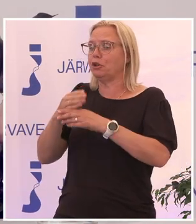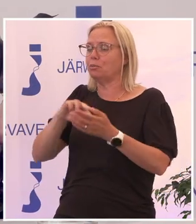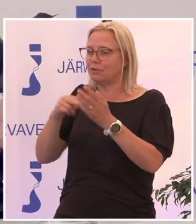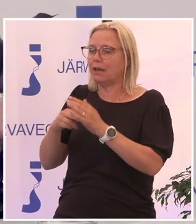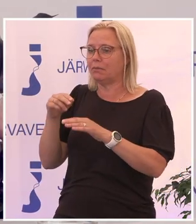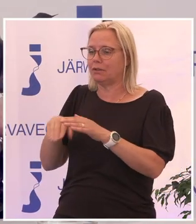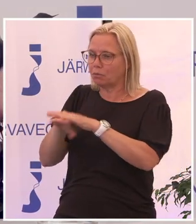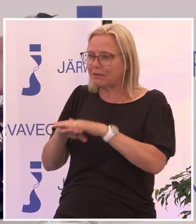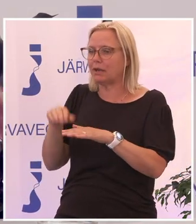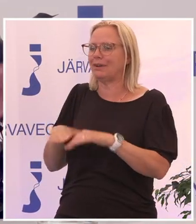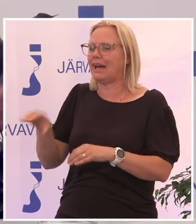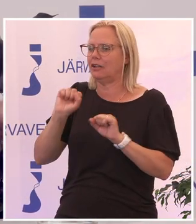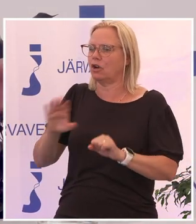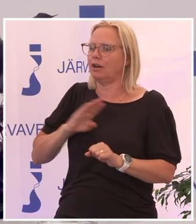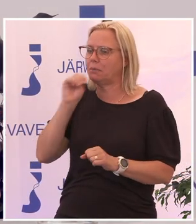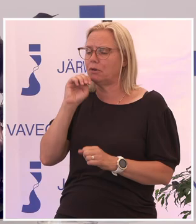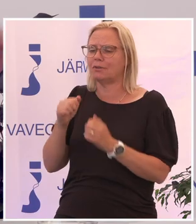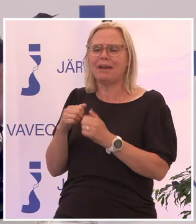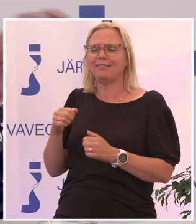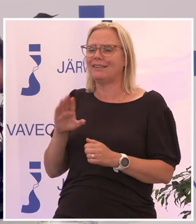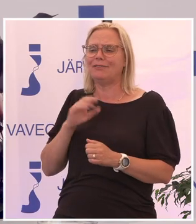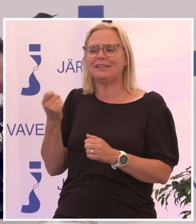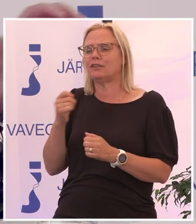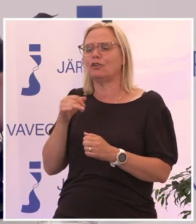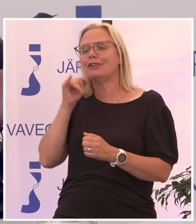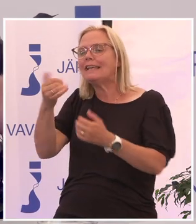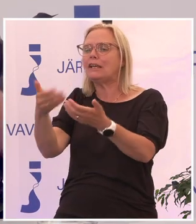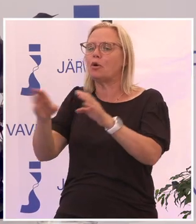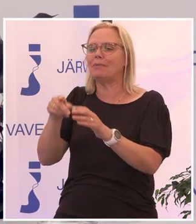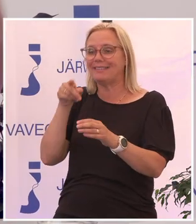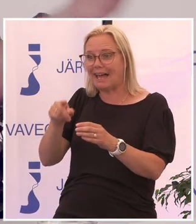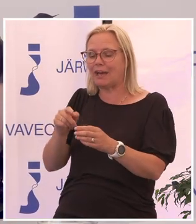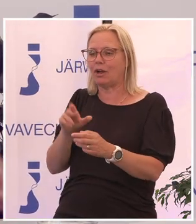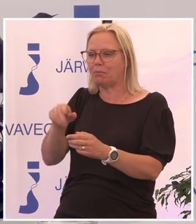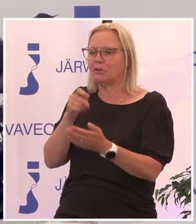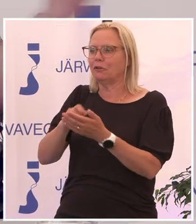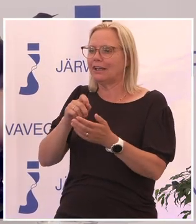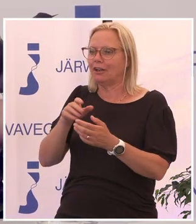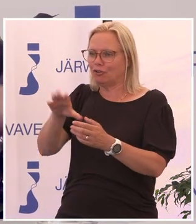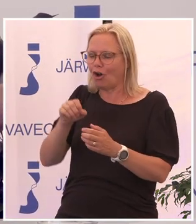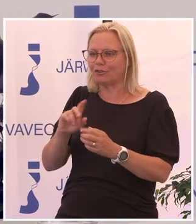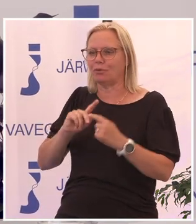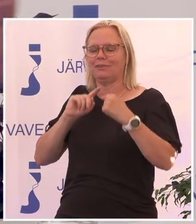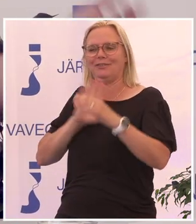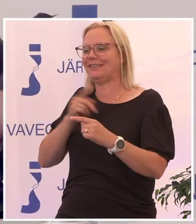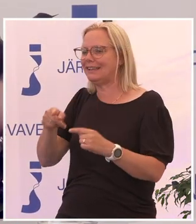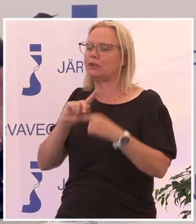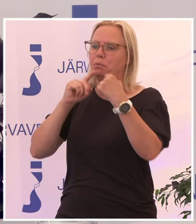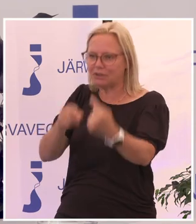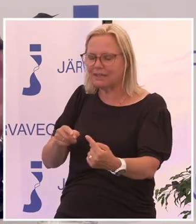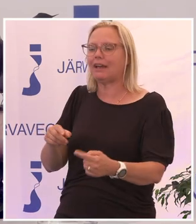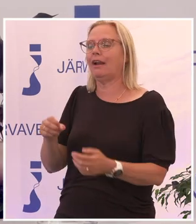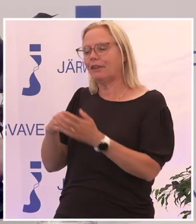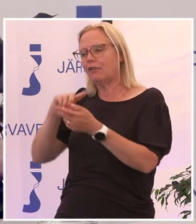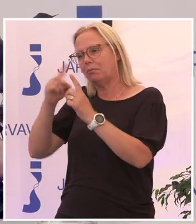har e-post. Ingen säger det i rummet där de här besluten tas. därför följer det med ut i de här tjänsterna och så